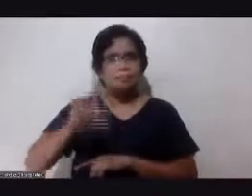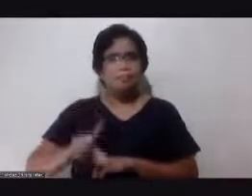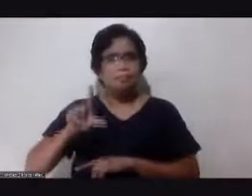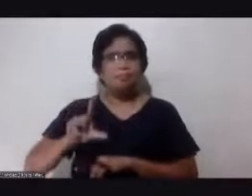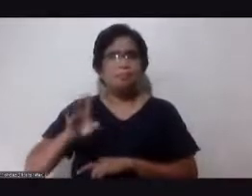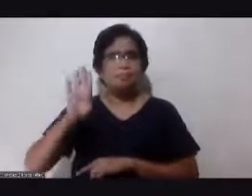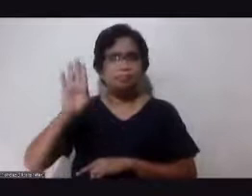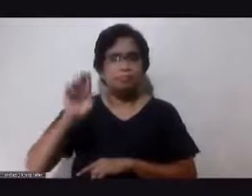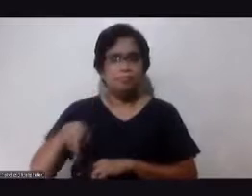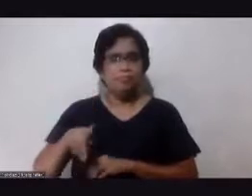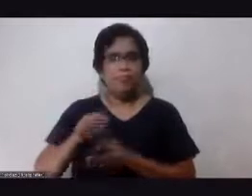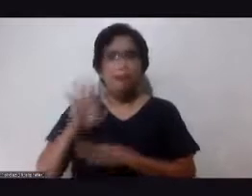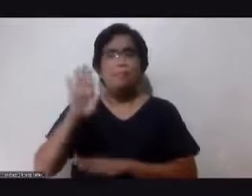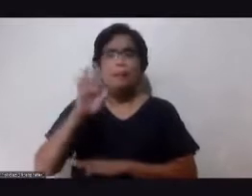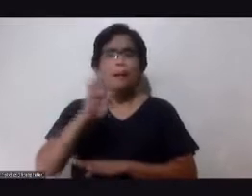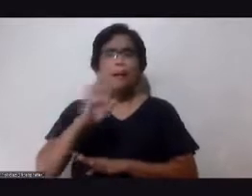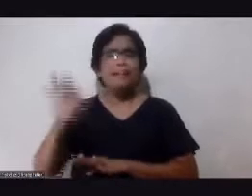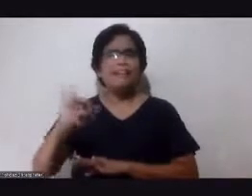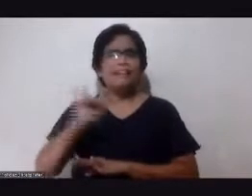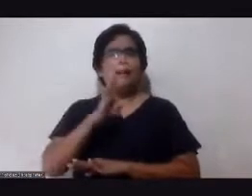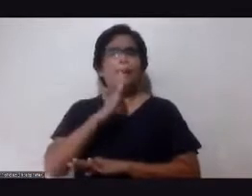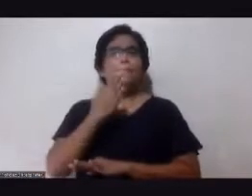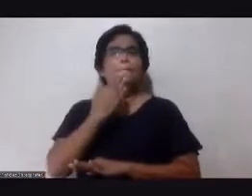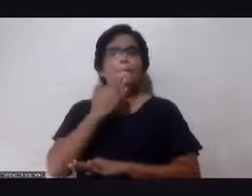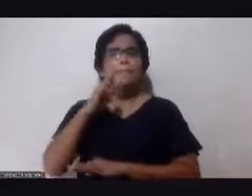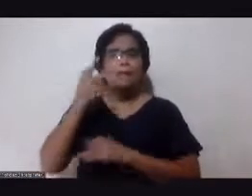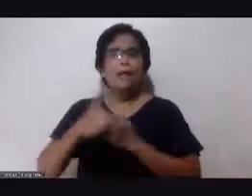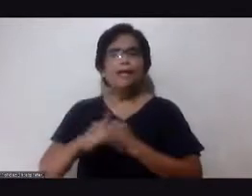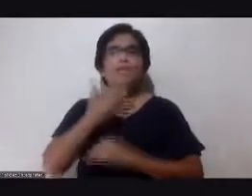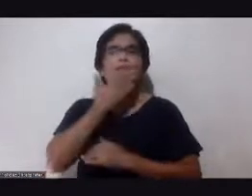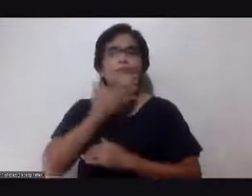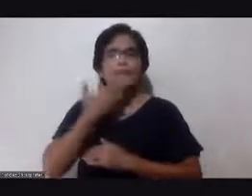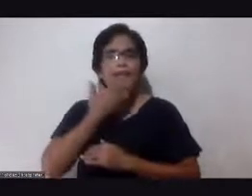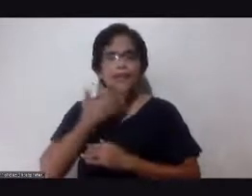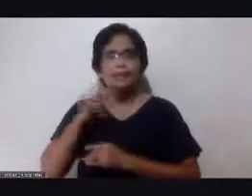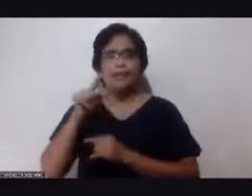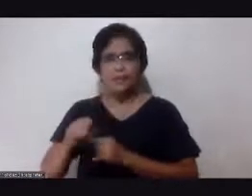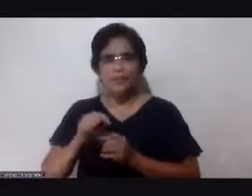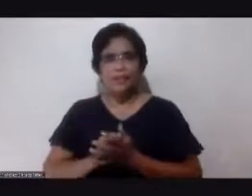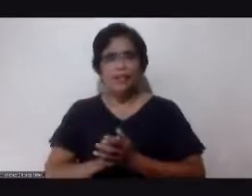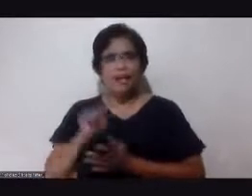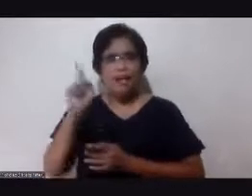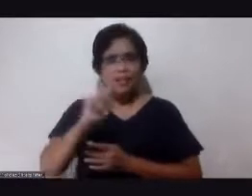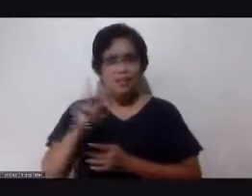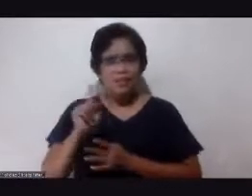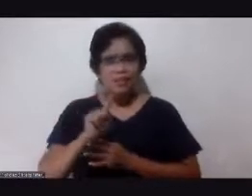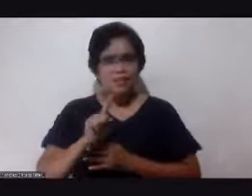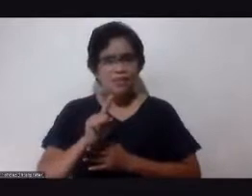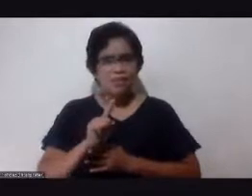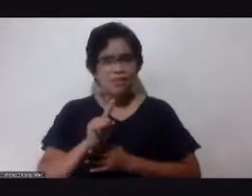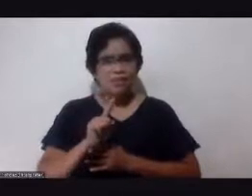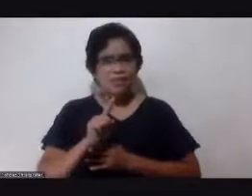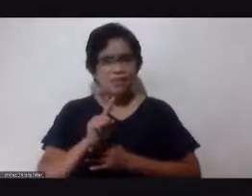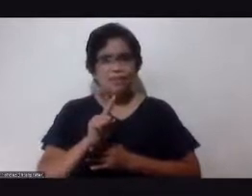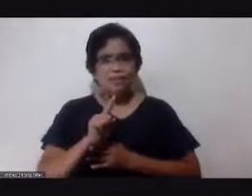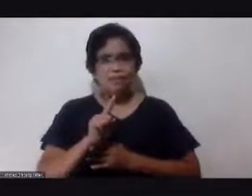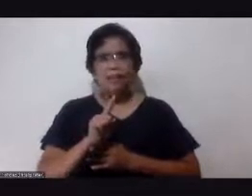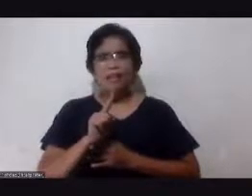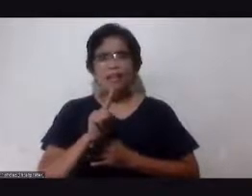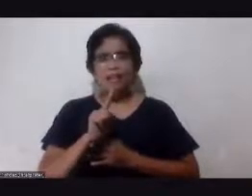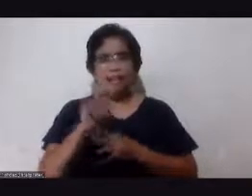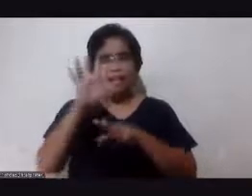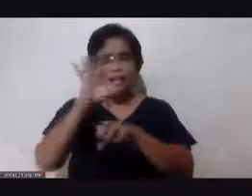sugar nyo? Anong mga gawain nyo, kostumbre nyo, mga habits nyo na nakakasama sa inyo? So,